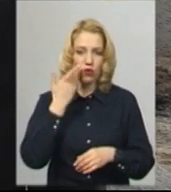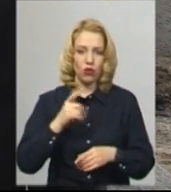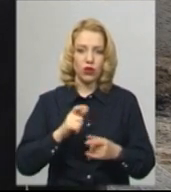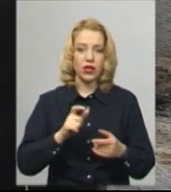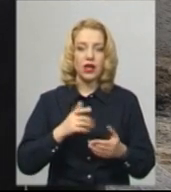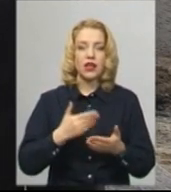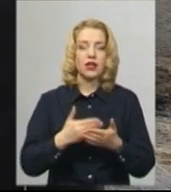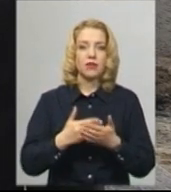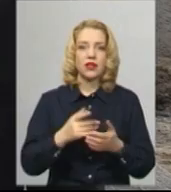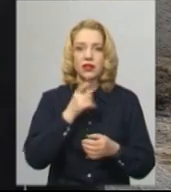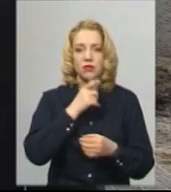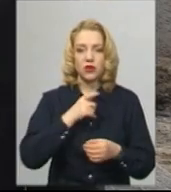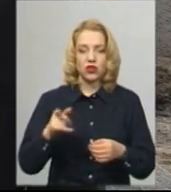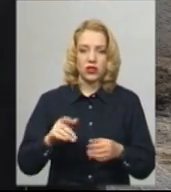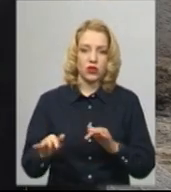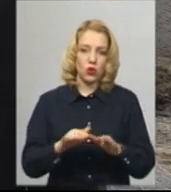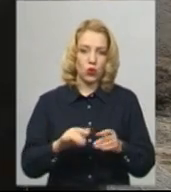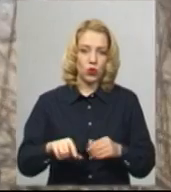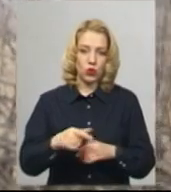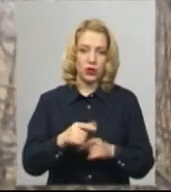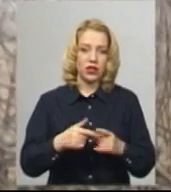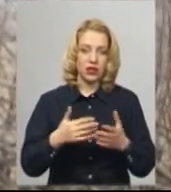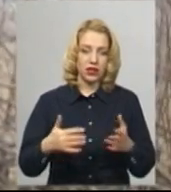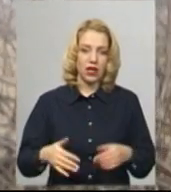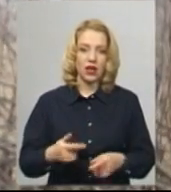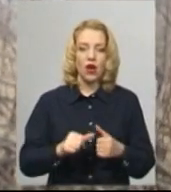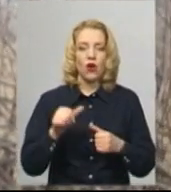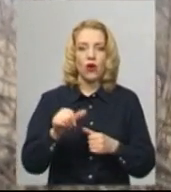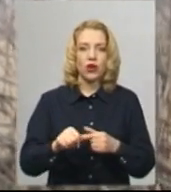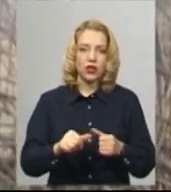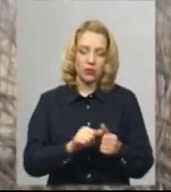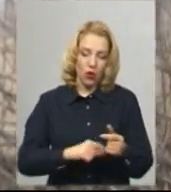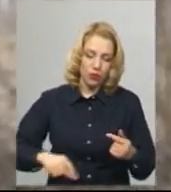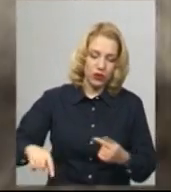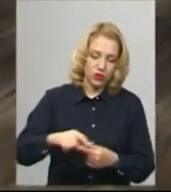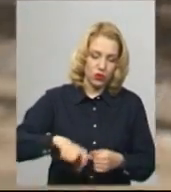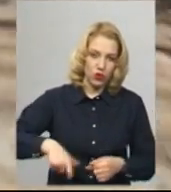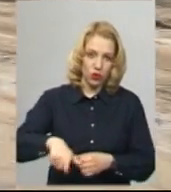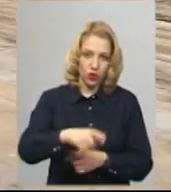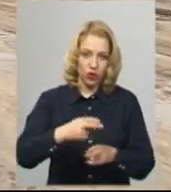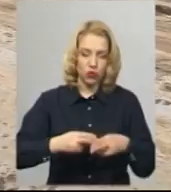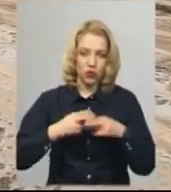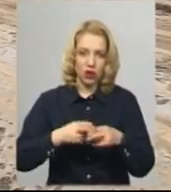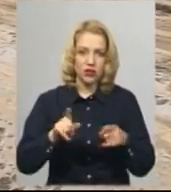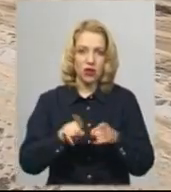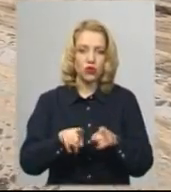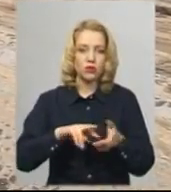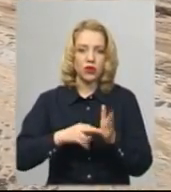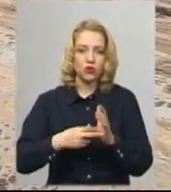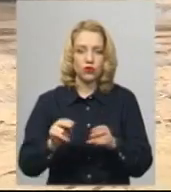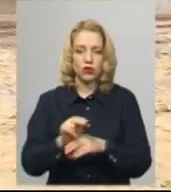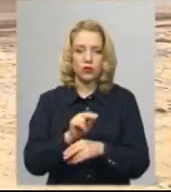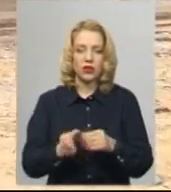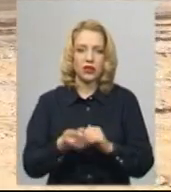під час руху до Вінниці або до Житомиру і так далі. Кріп будівництва об'їзної в Дунаївцях за гроші з державного бюджету цьогоріч планують відремонтувати